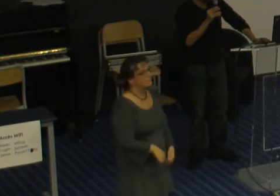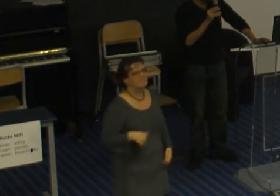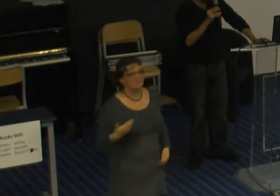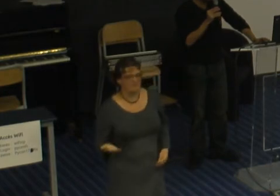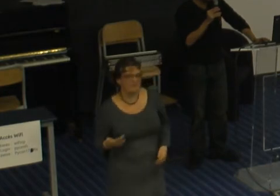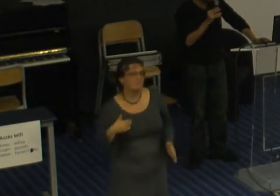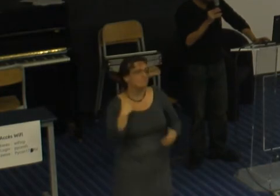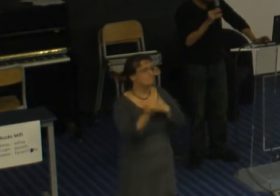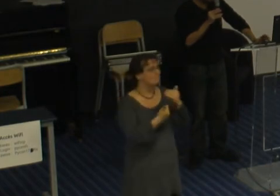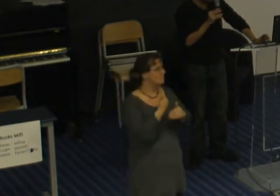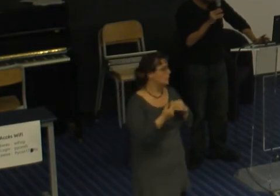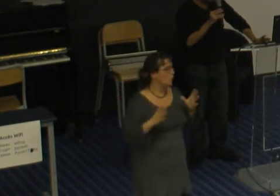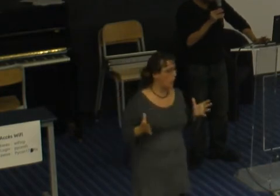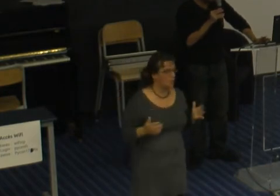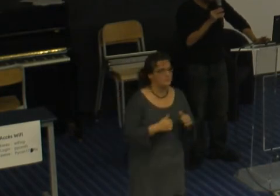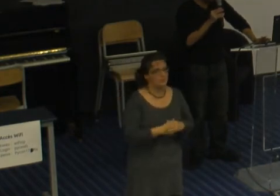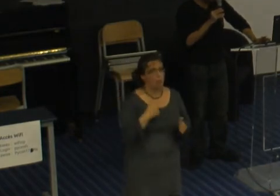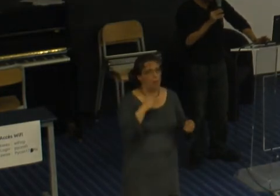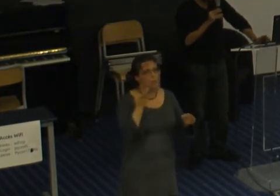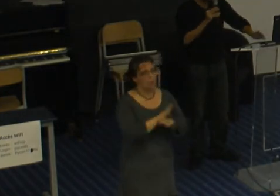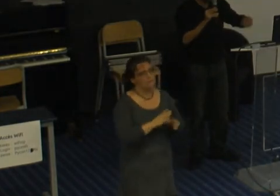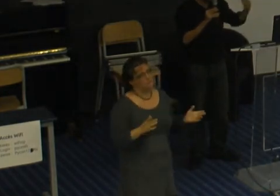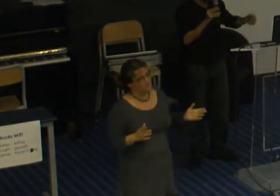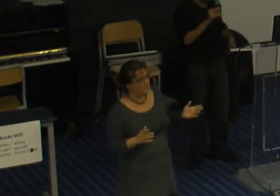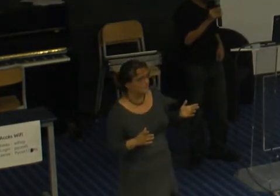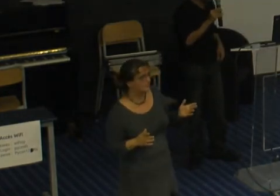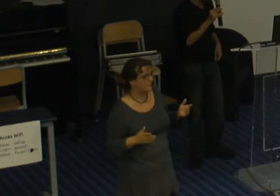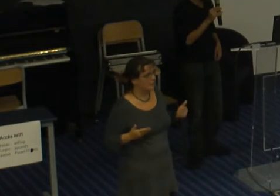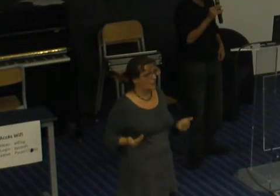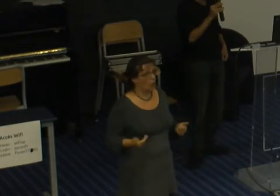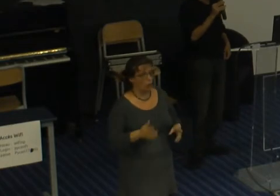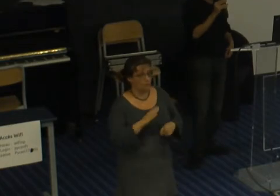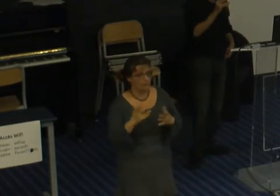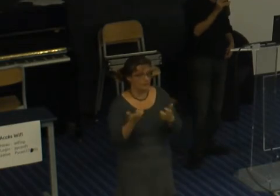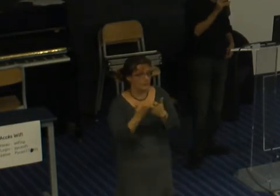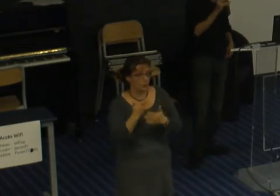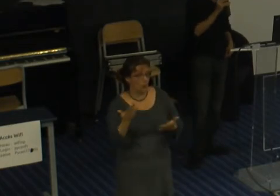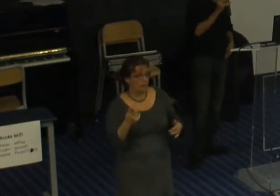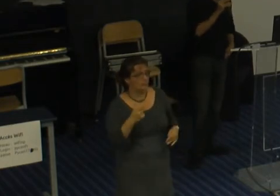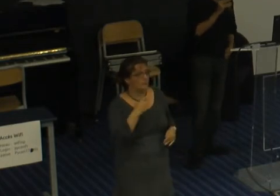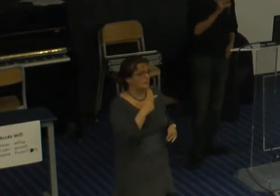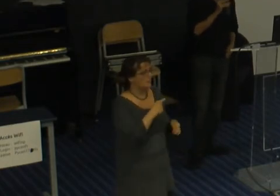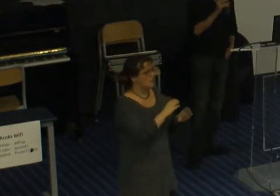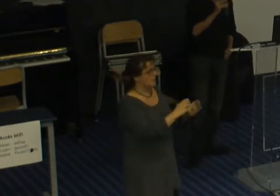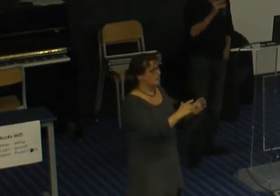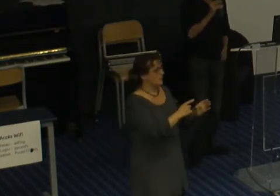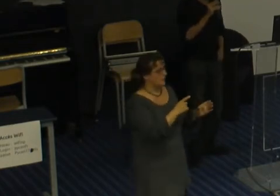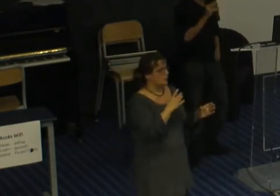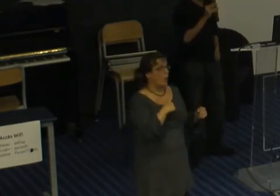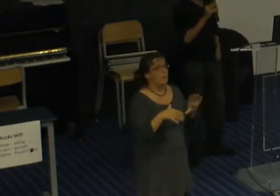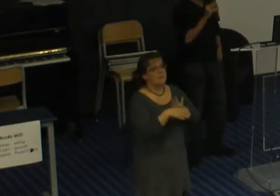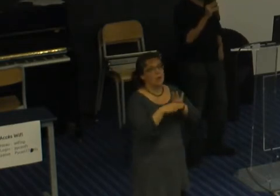parler de tout ce qu'il ne faut pas faire tout ce qui est actuellement fait par exemple mettre en concurrence les minorités alors moi je